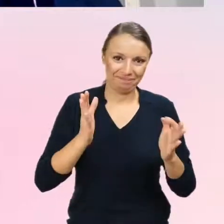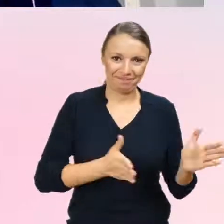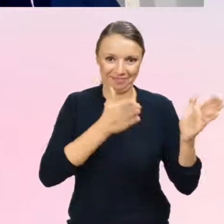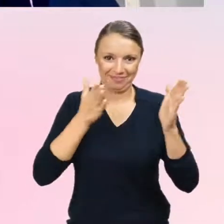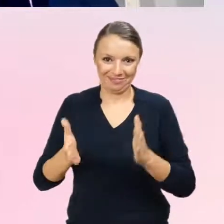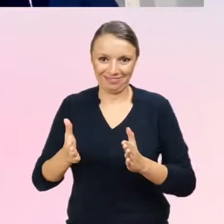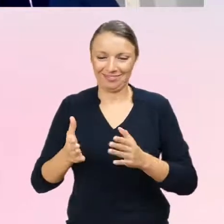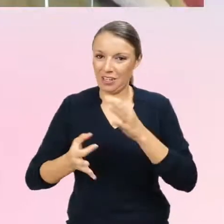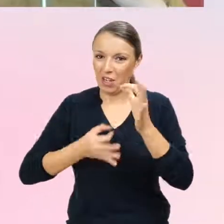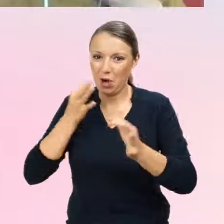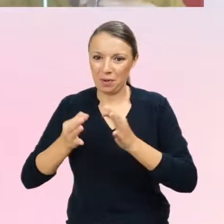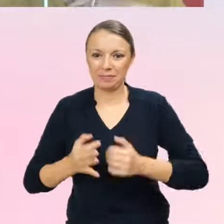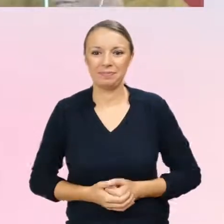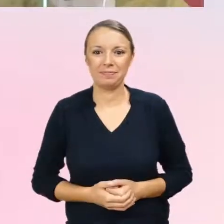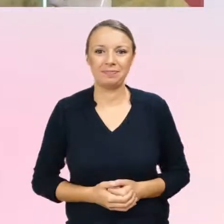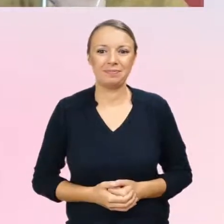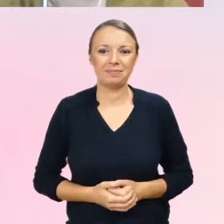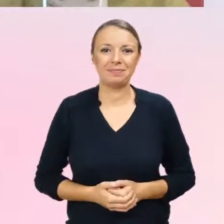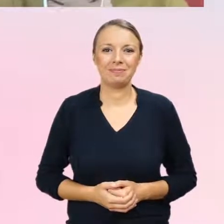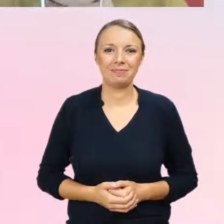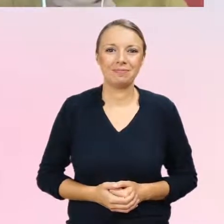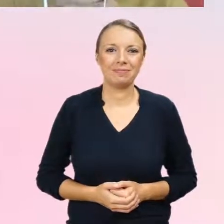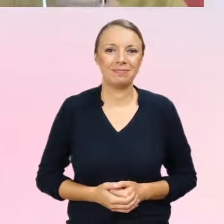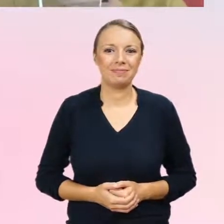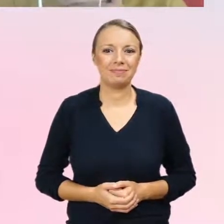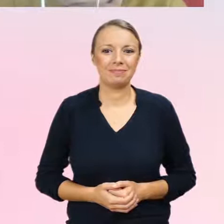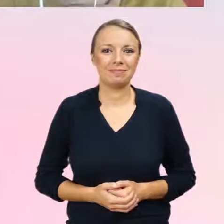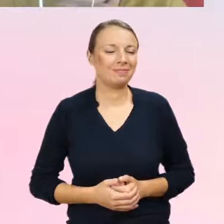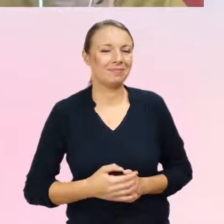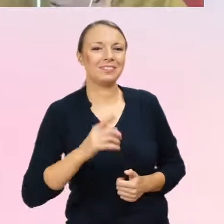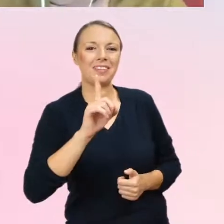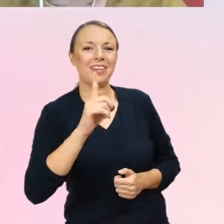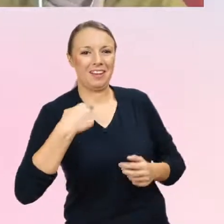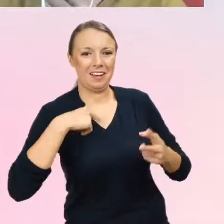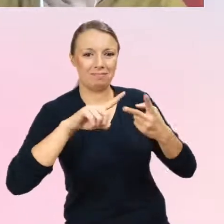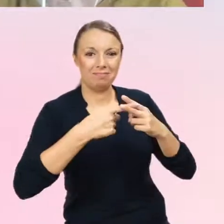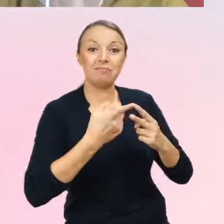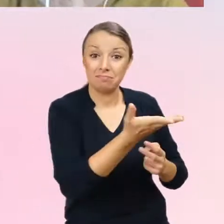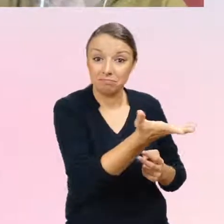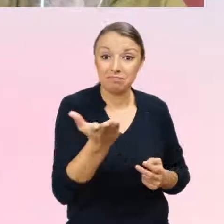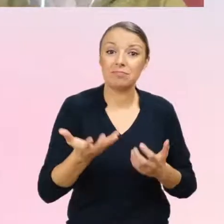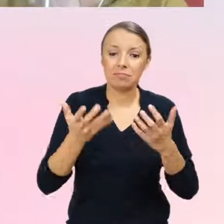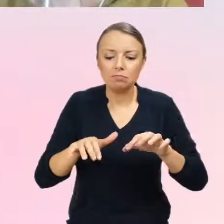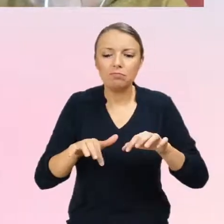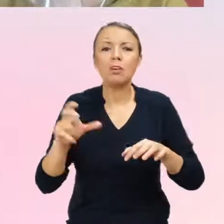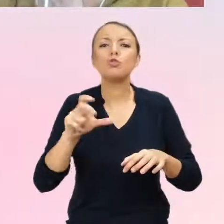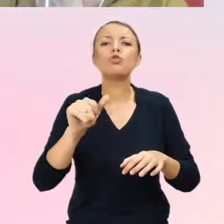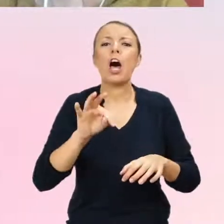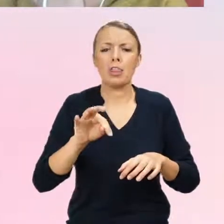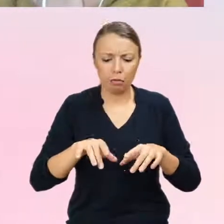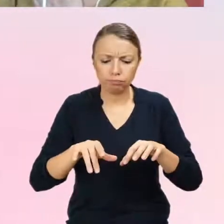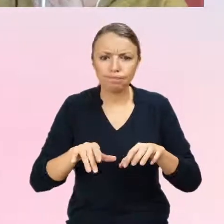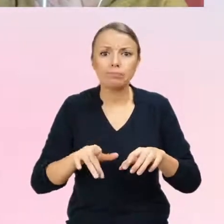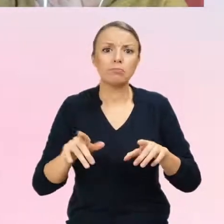Tak, bo może ktoś chciałby w trakcie pisać pytania na czarcie, no to bardzo chętnie też